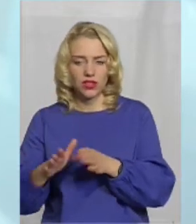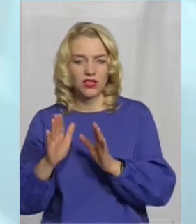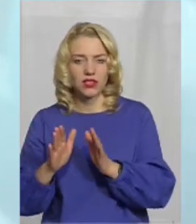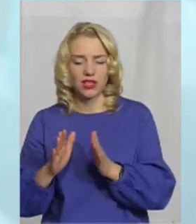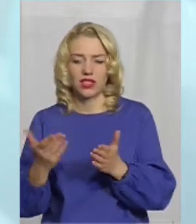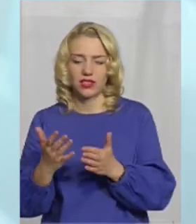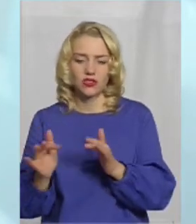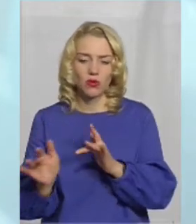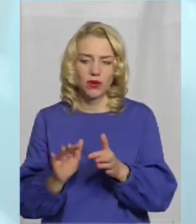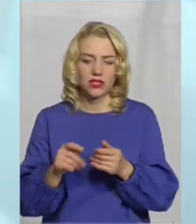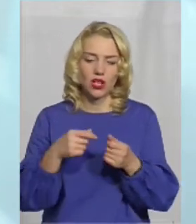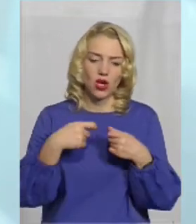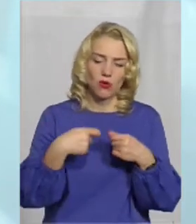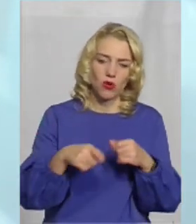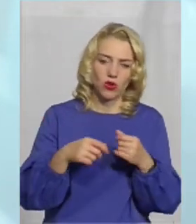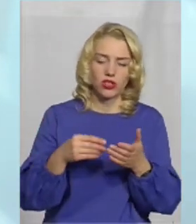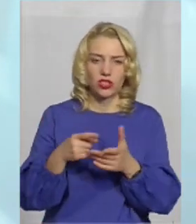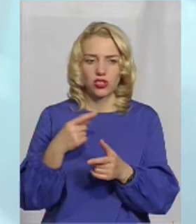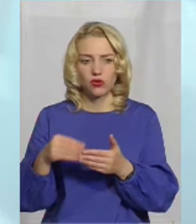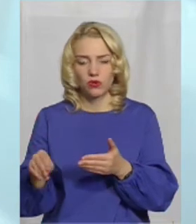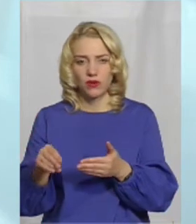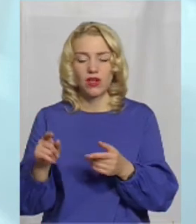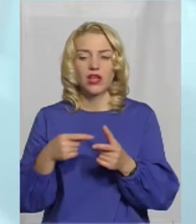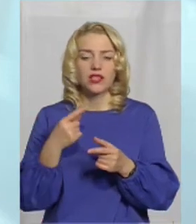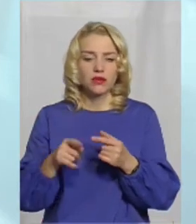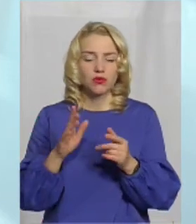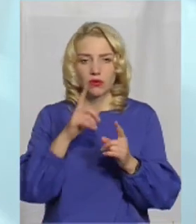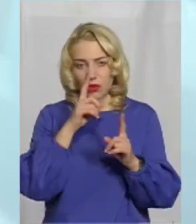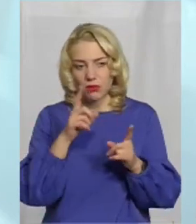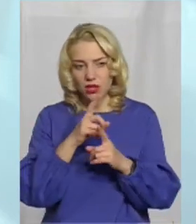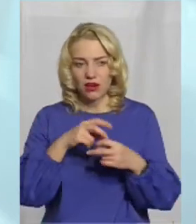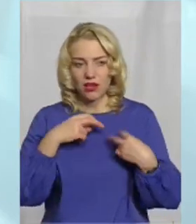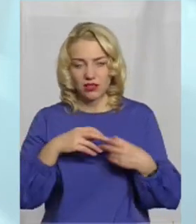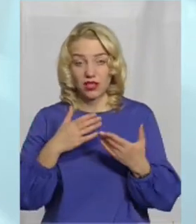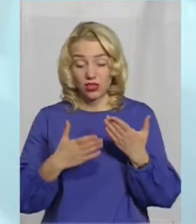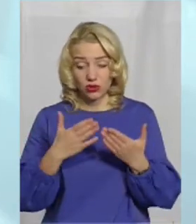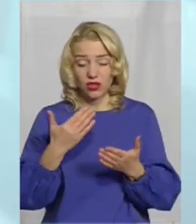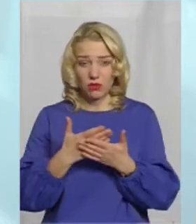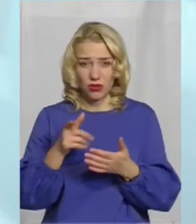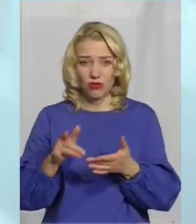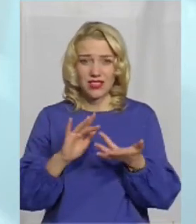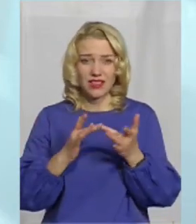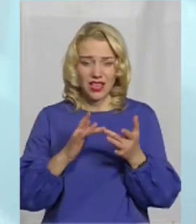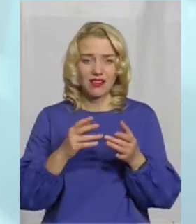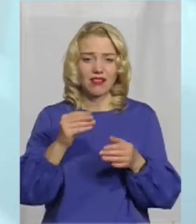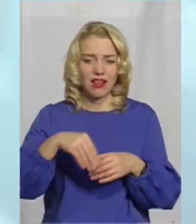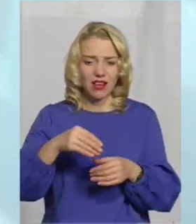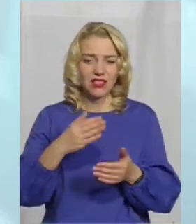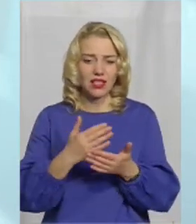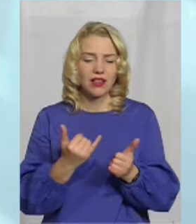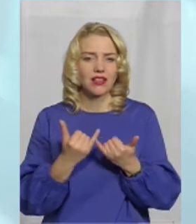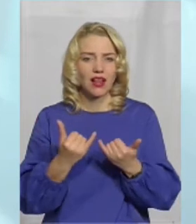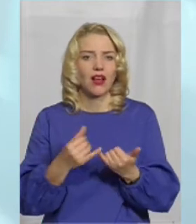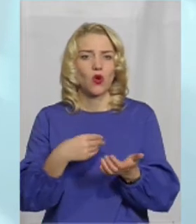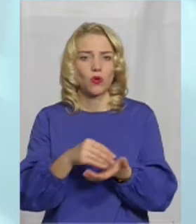операції з купівлі-продажу. Таким чином ви мінімізуєте ризики, що людина, навіть якщо у вас там є інтернет-картка для купівлі, і там певна